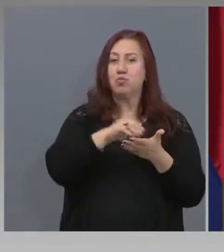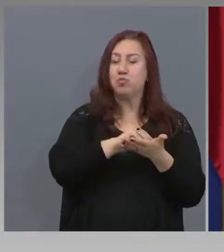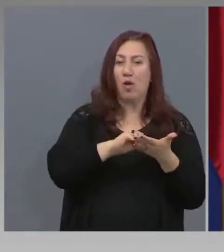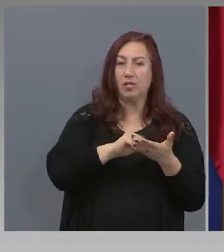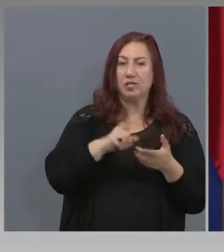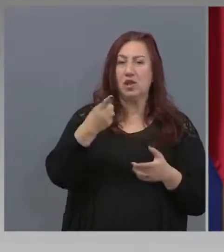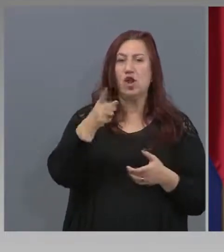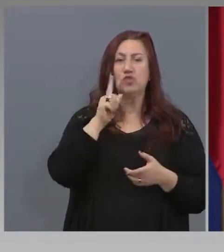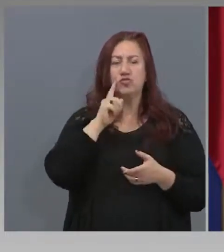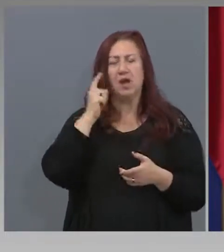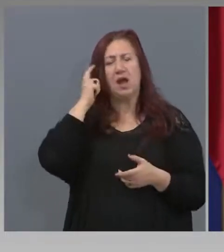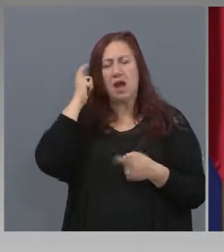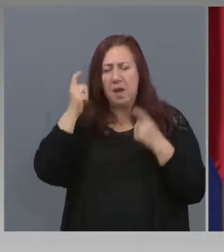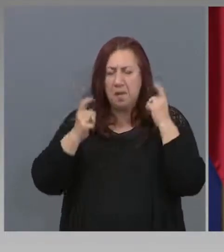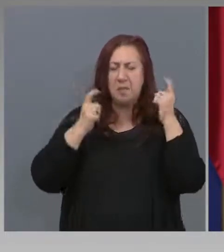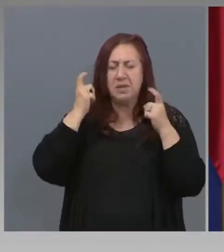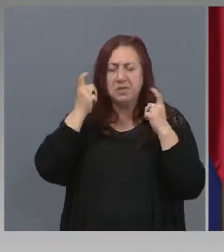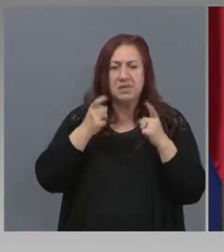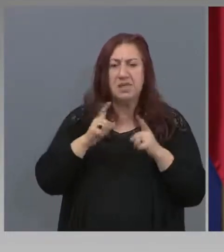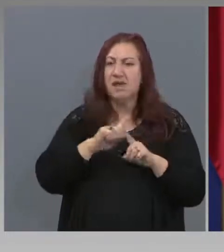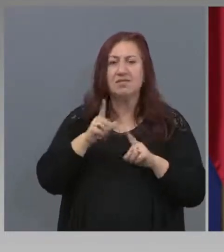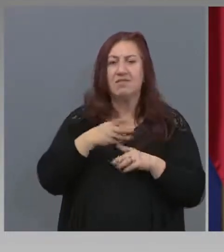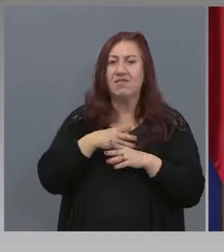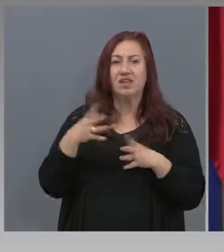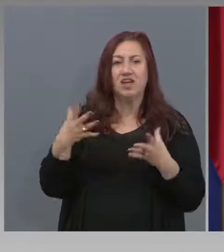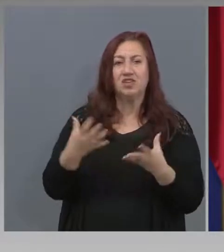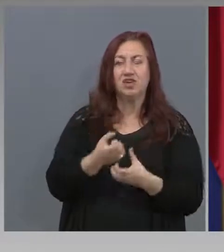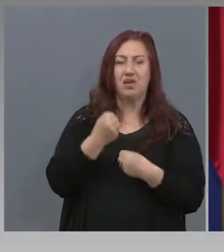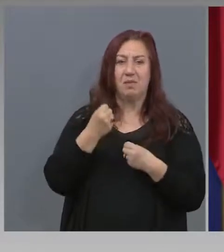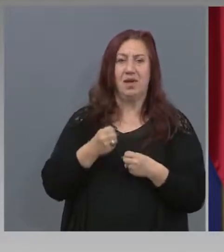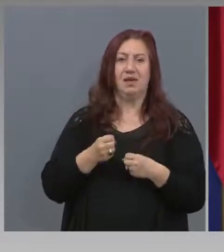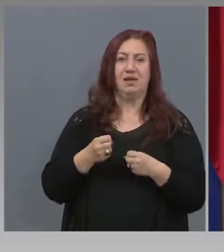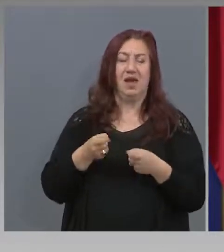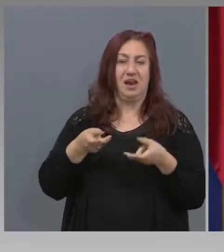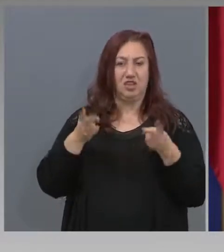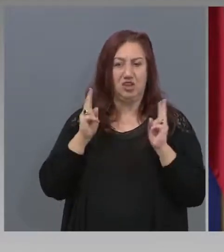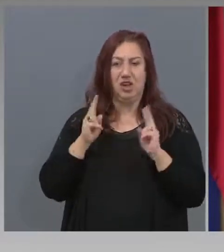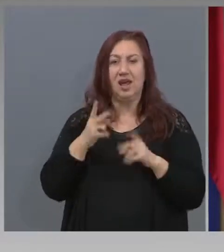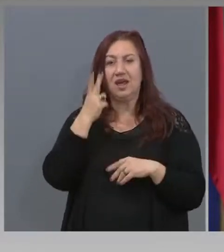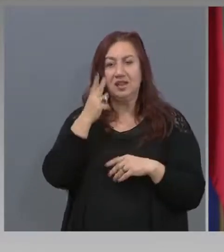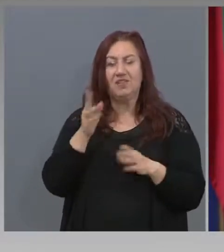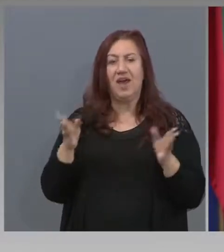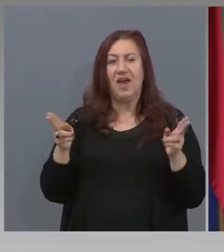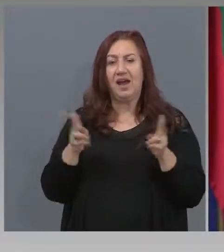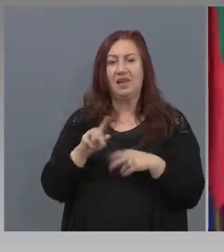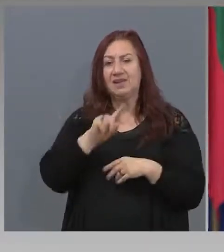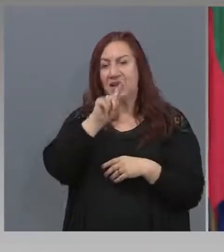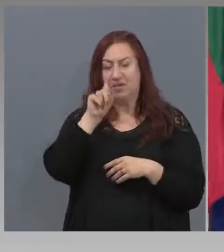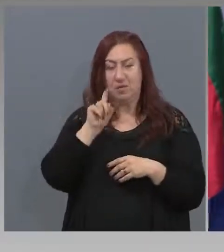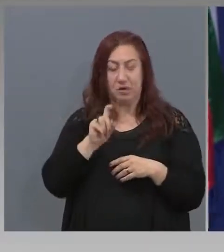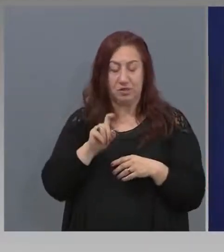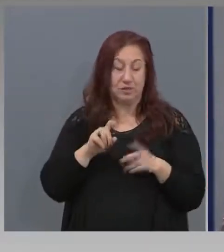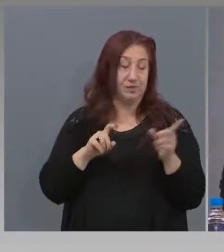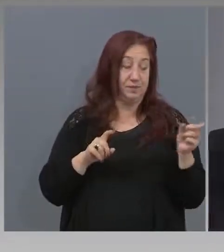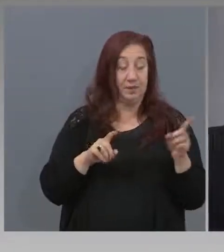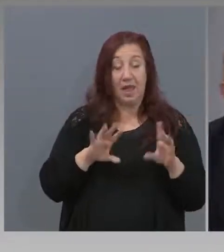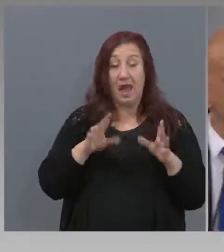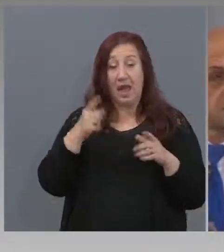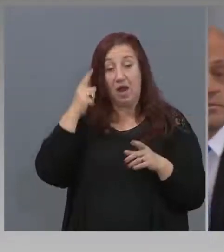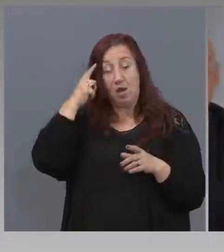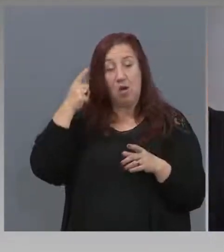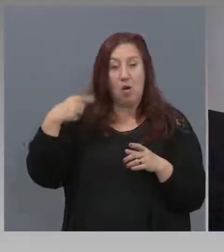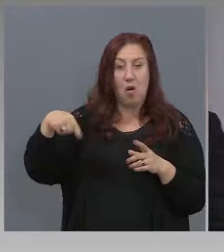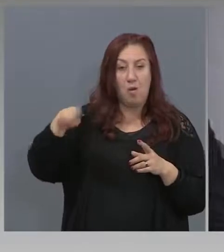-правилното решение. Мо обатаме два кратки въпроса, че имам работа. Само като... и опитвам се на няколко пъти. Ако мислиме гъвкаво,